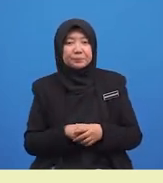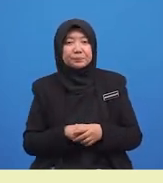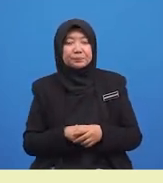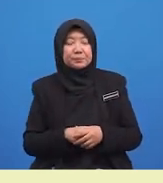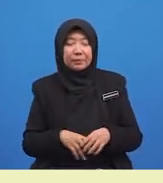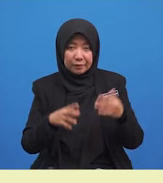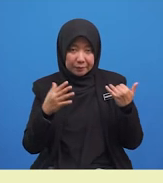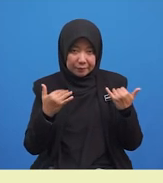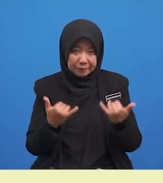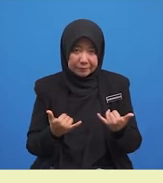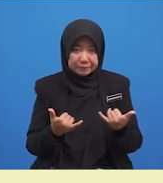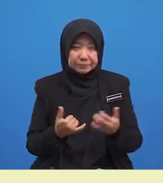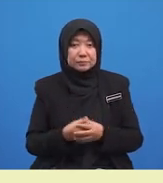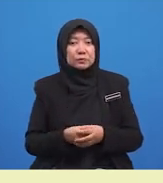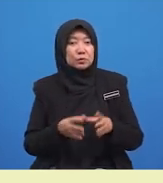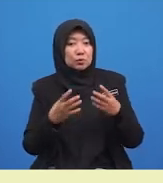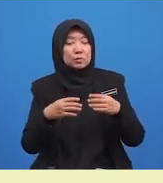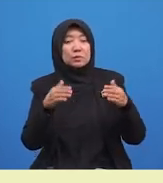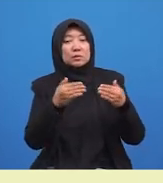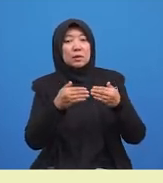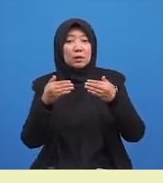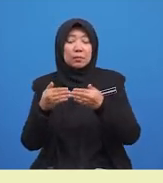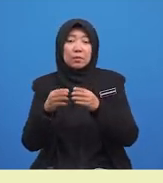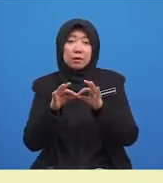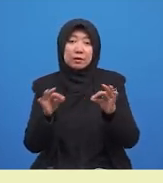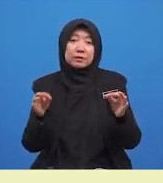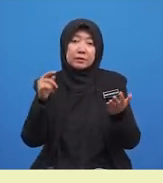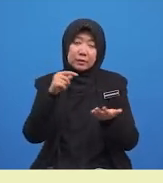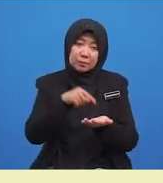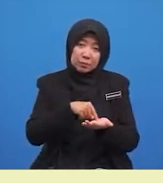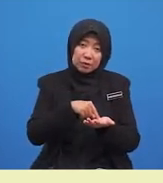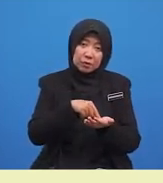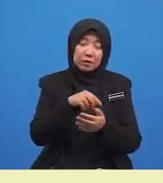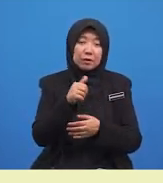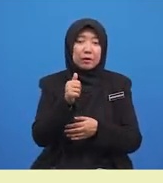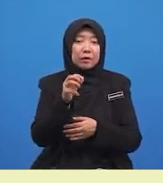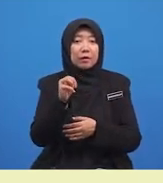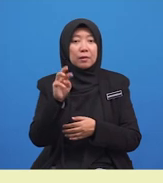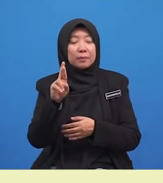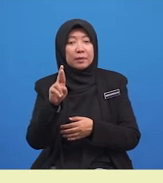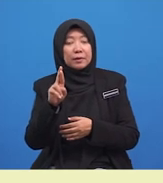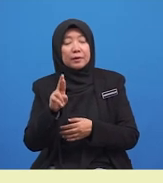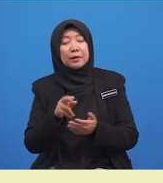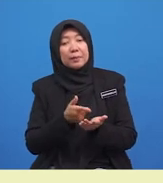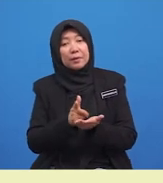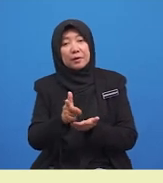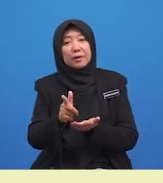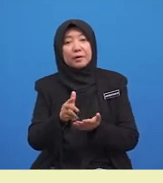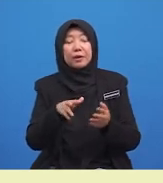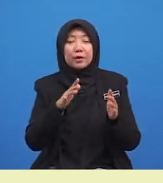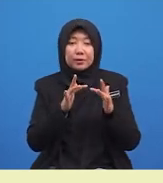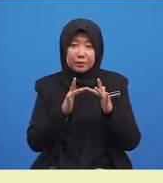Sekarang, cuba sambungkan ayat ini pula. Amir melayari internet.